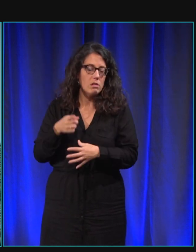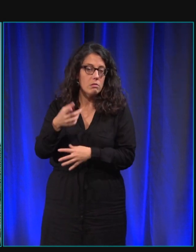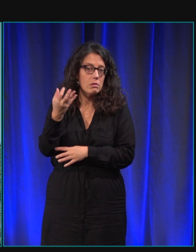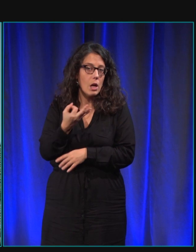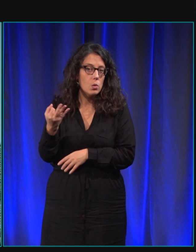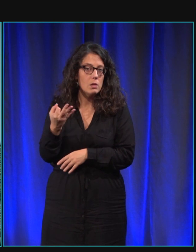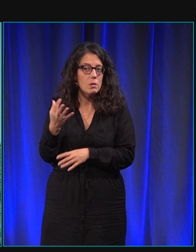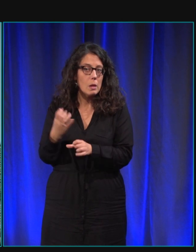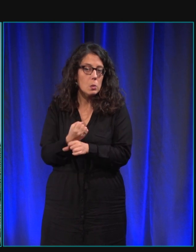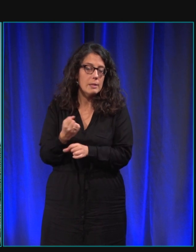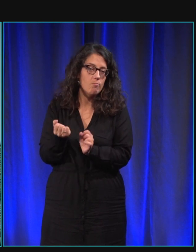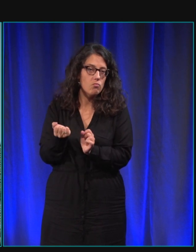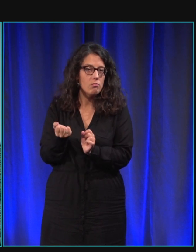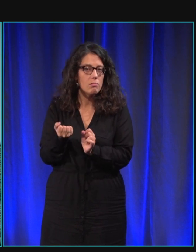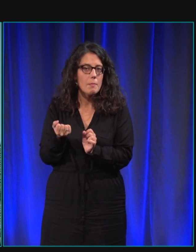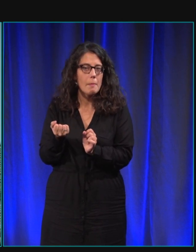réussite ne sont pas